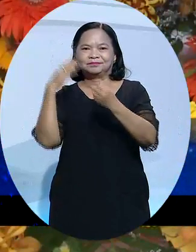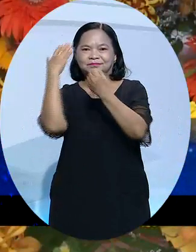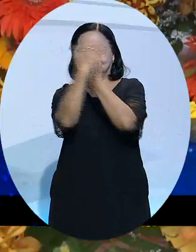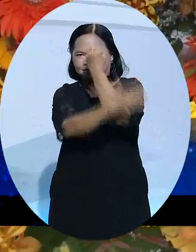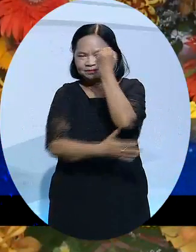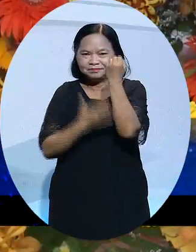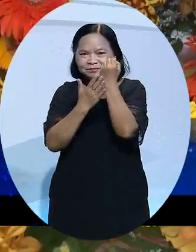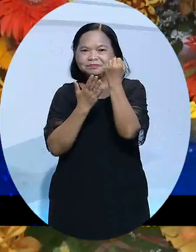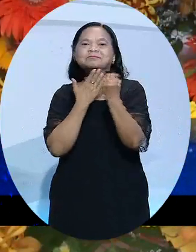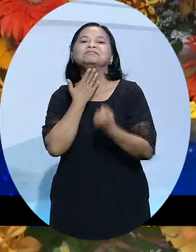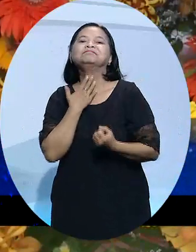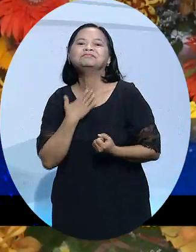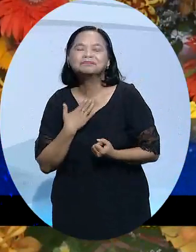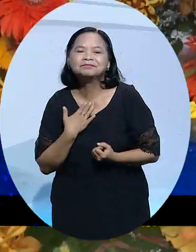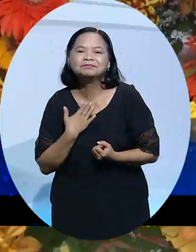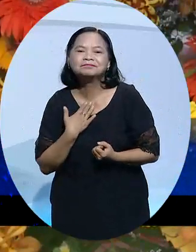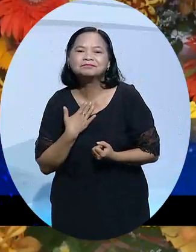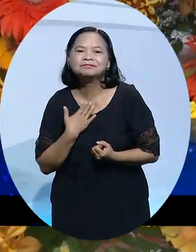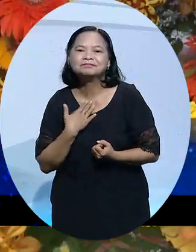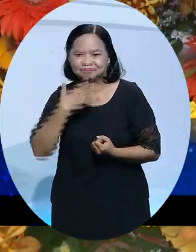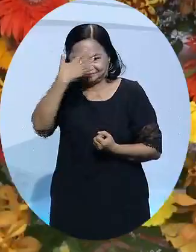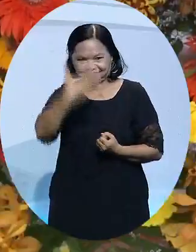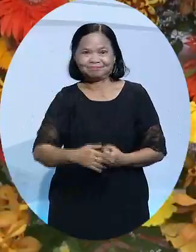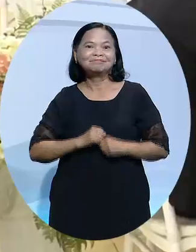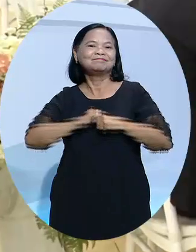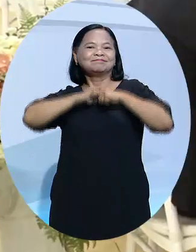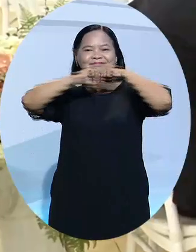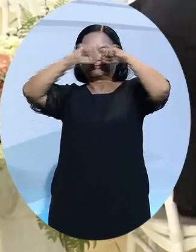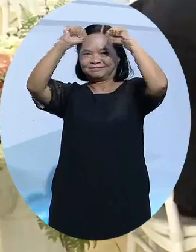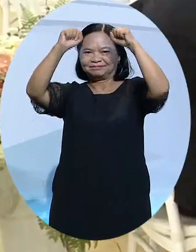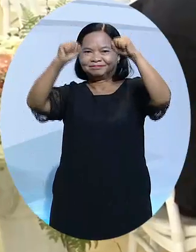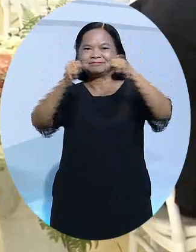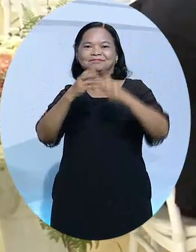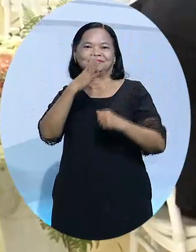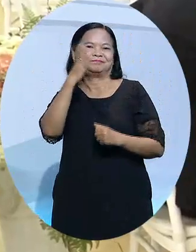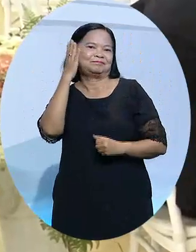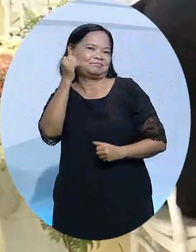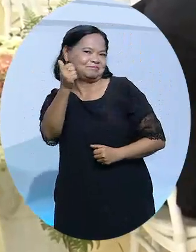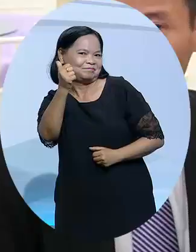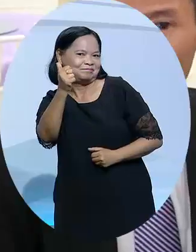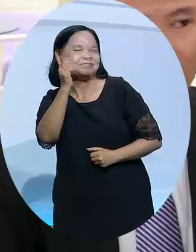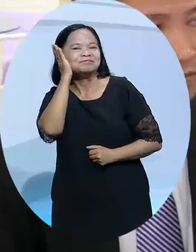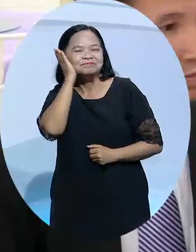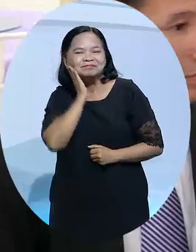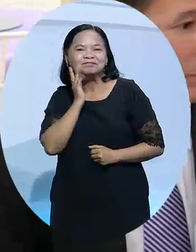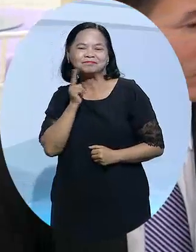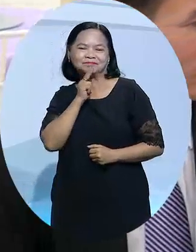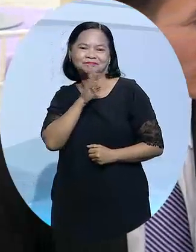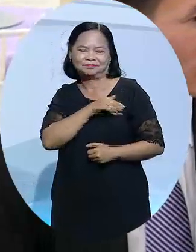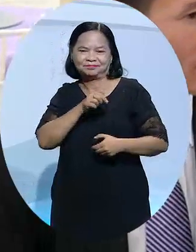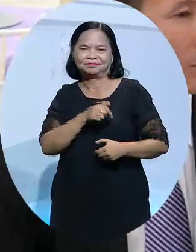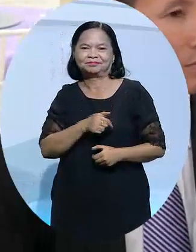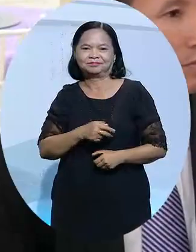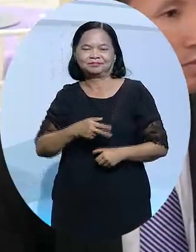rất là mong muốn được điều là đại hội diễn ra thực kỳ thành công và rất là điều tốt đẹp để anh em thành viên và những doanh nhân